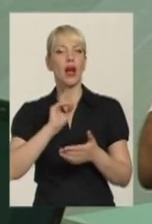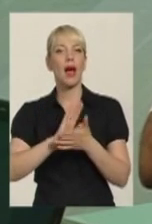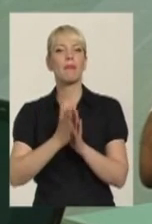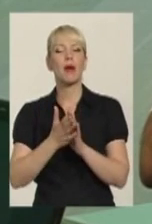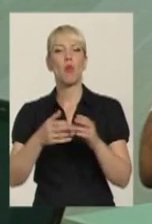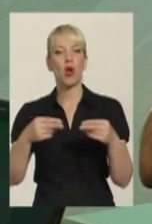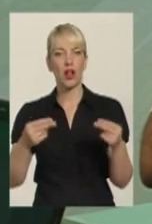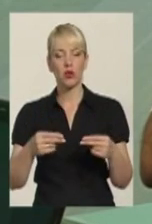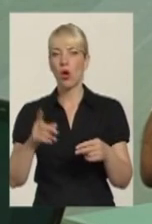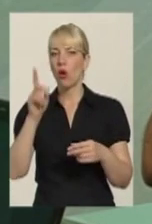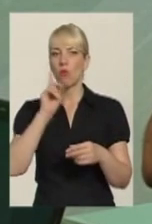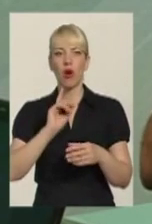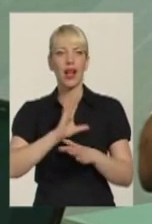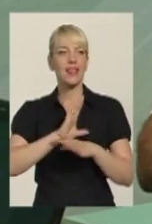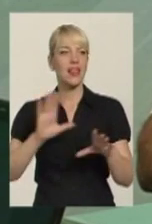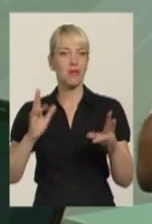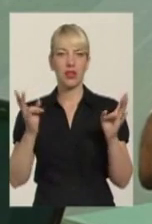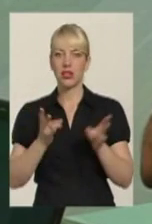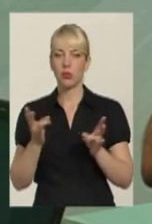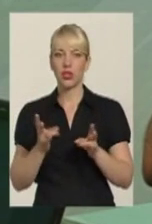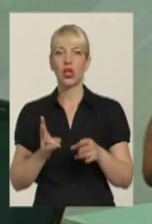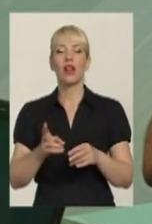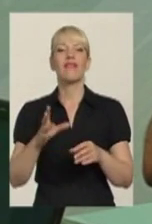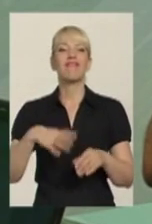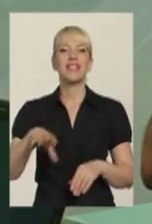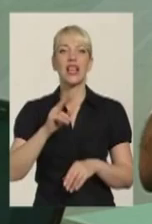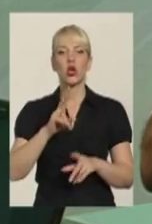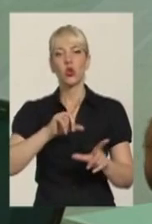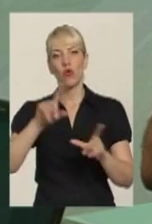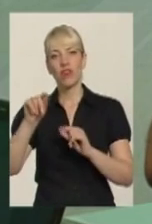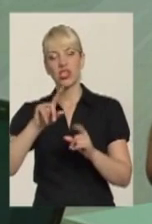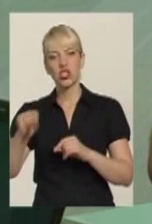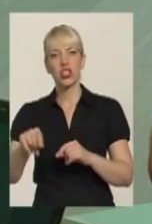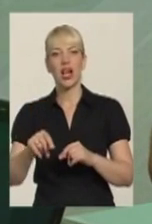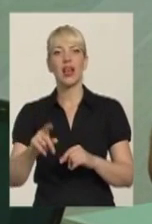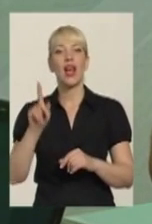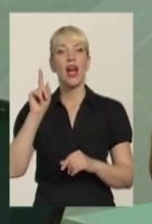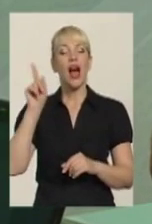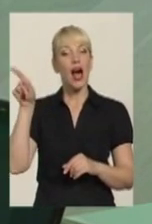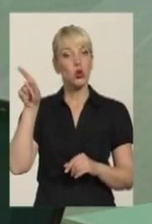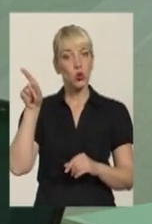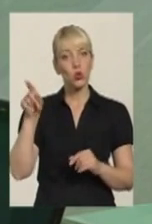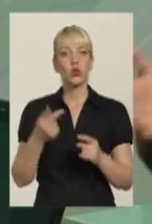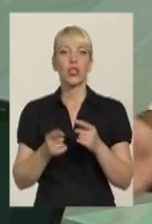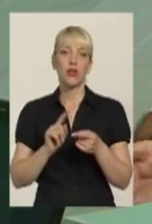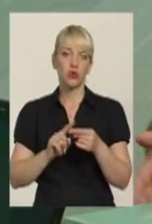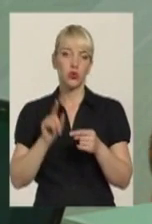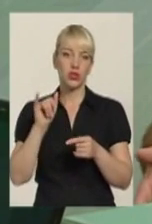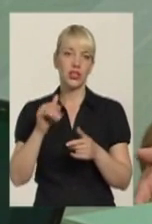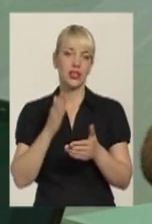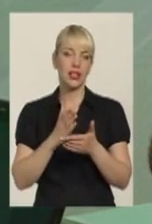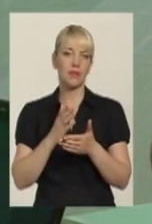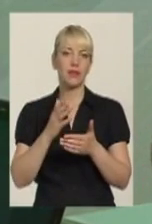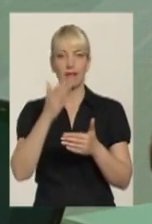слава Богу, необхідності такого, поки все те, які виїжджали оттуда, мають своє місце в ближайших